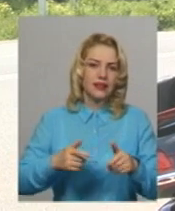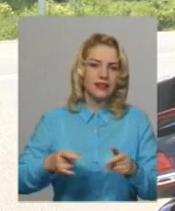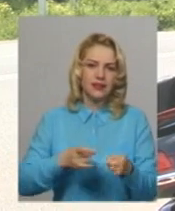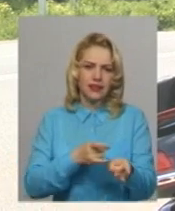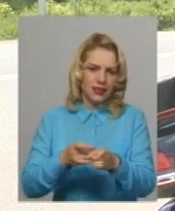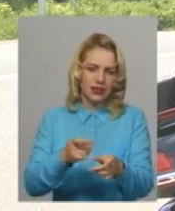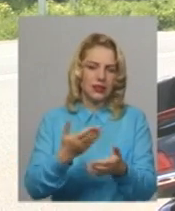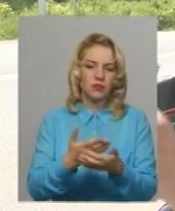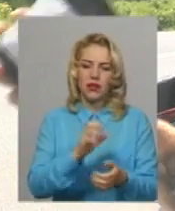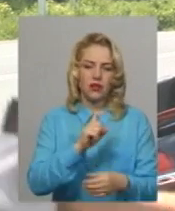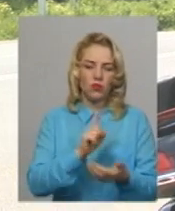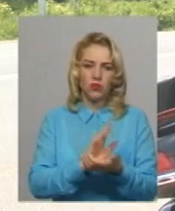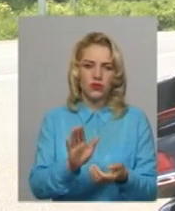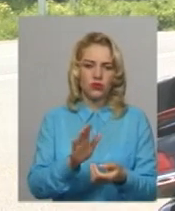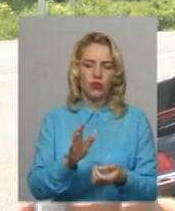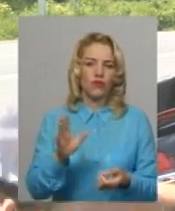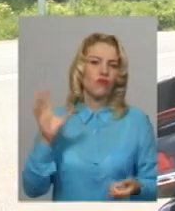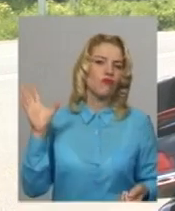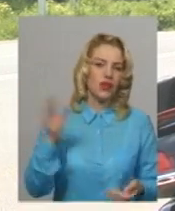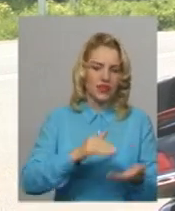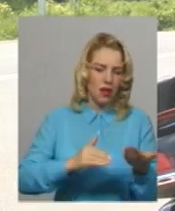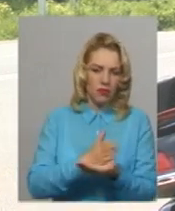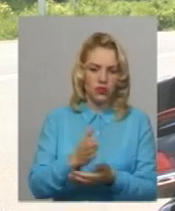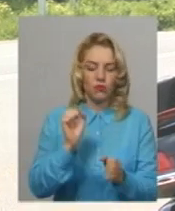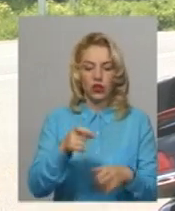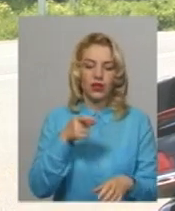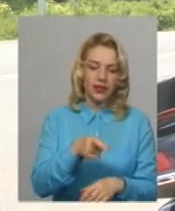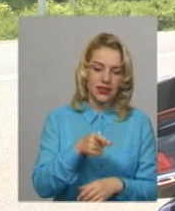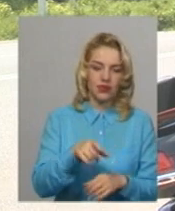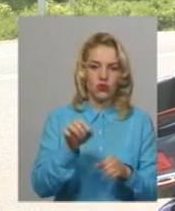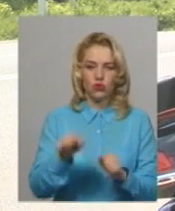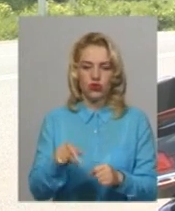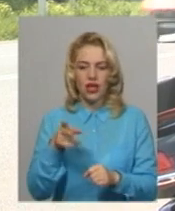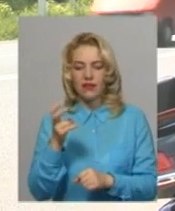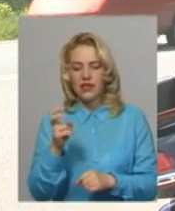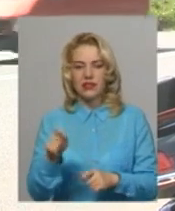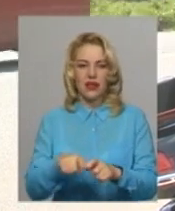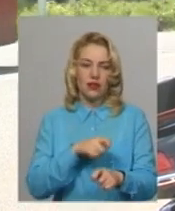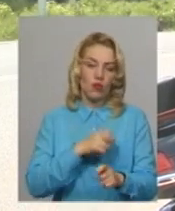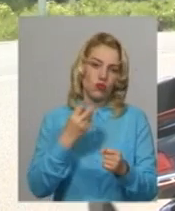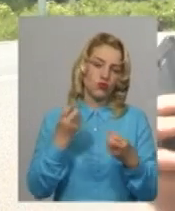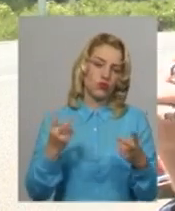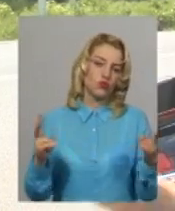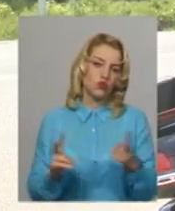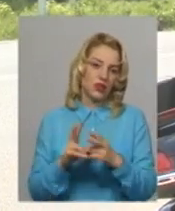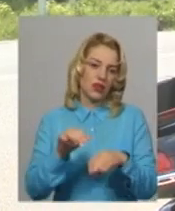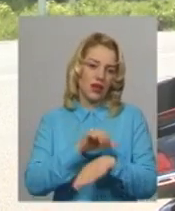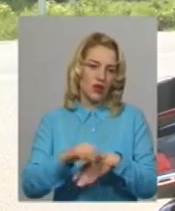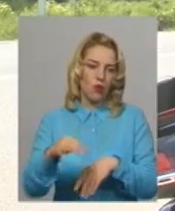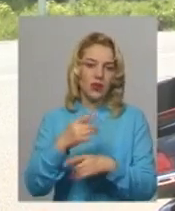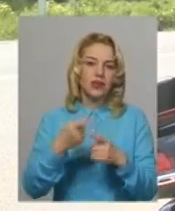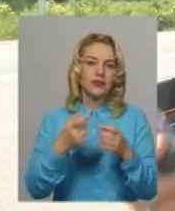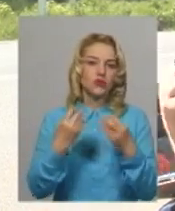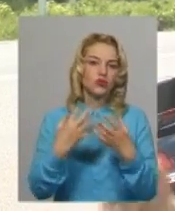можуть проїхати тисячу кілометрів, можуть двісті, можуть просто зустріти на границі області. Основне – це